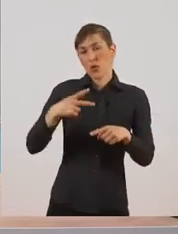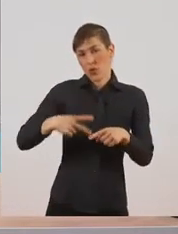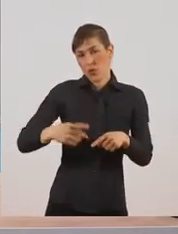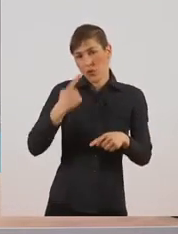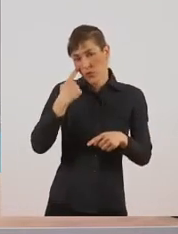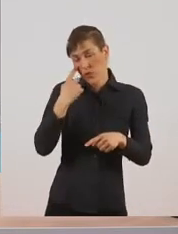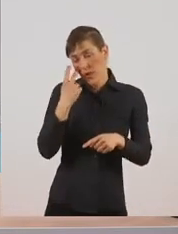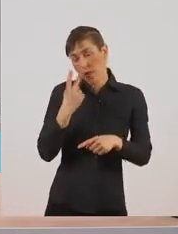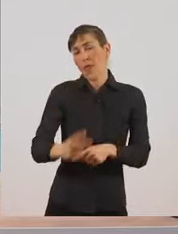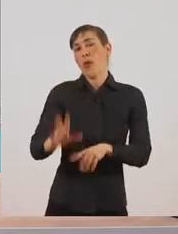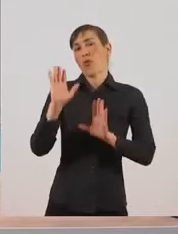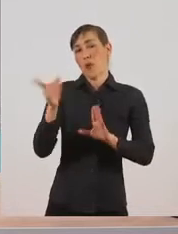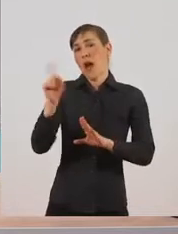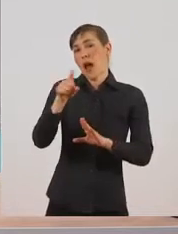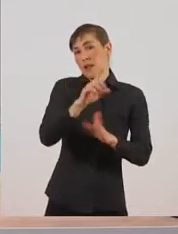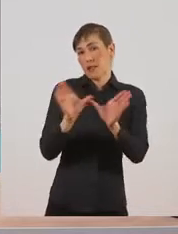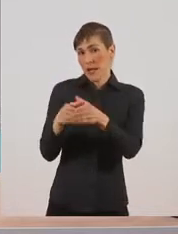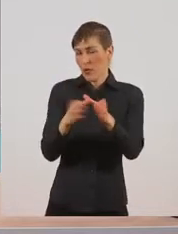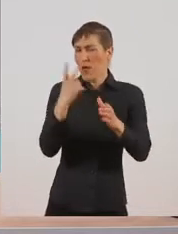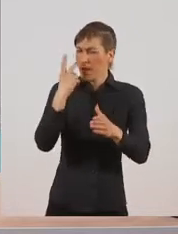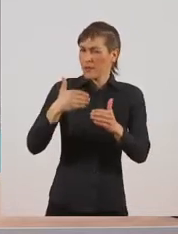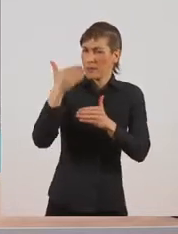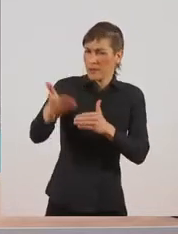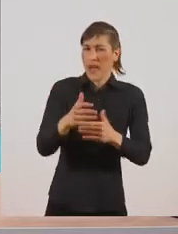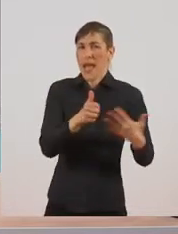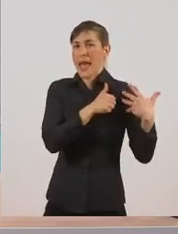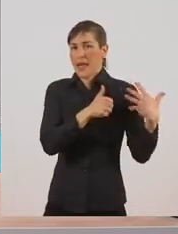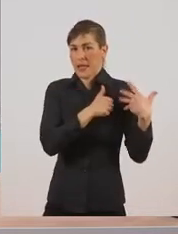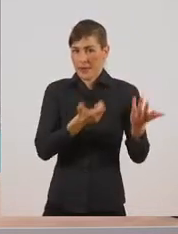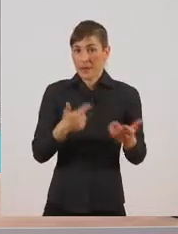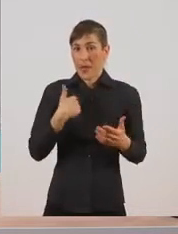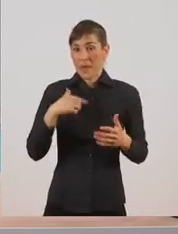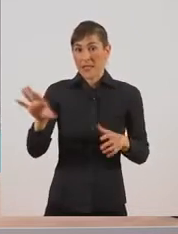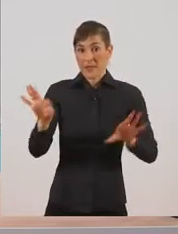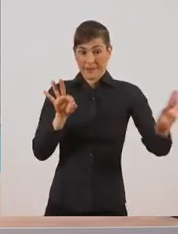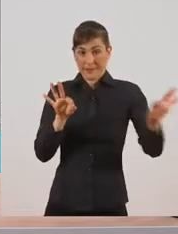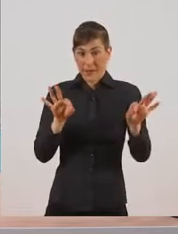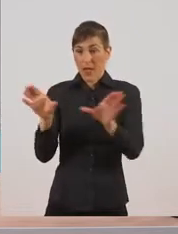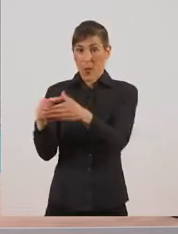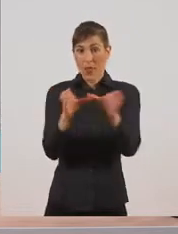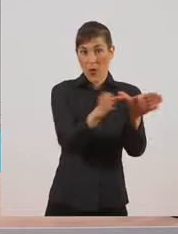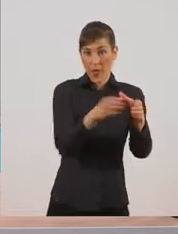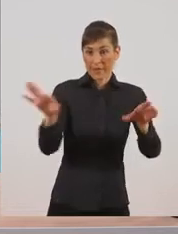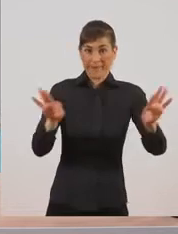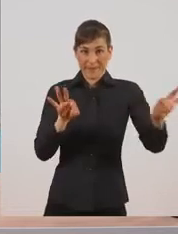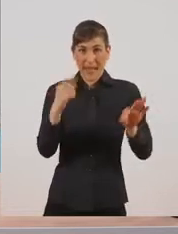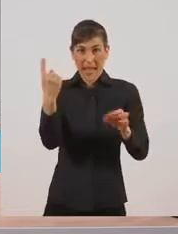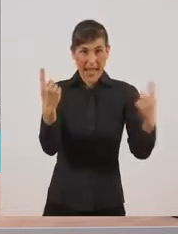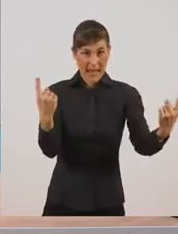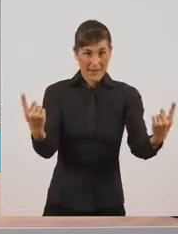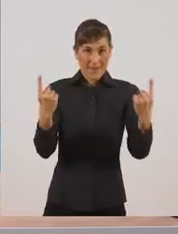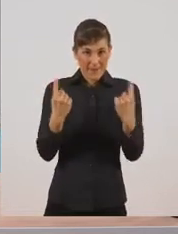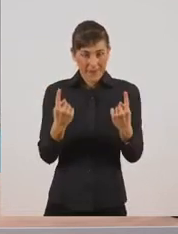Εμείς θα πάρουμε ένα ζώο από τα σπονδυλωτά και ένα από τα σπονδυλα για να μελετήσουμε. Θα ξεκινήσουμε από τα